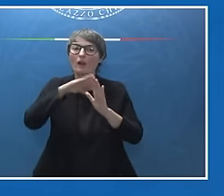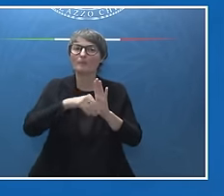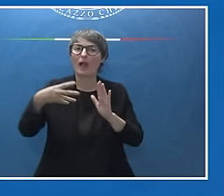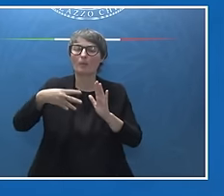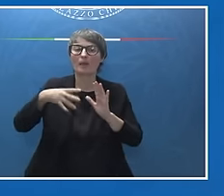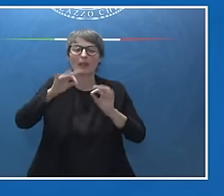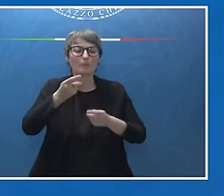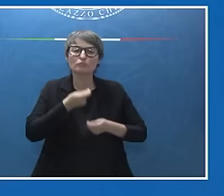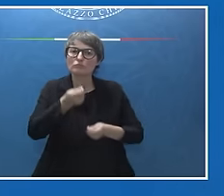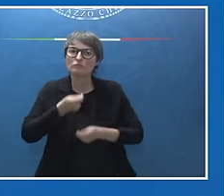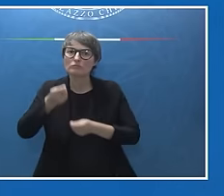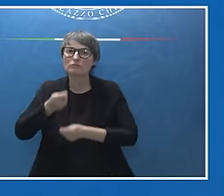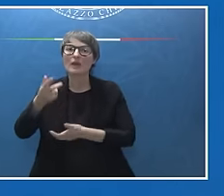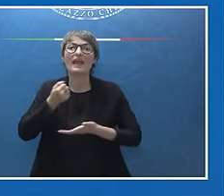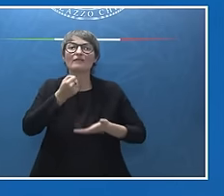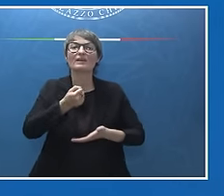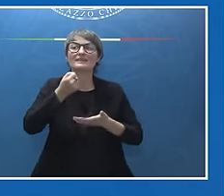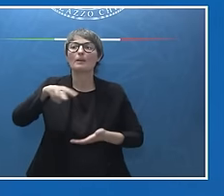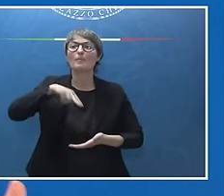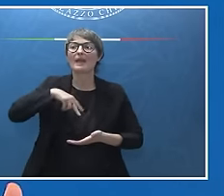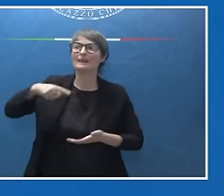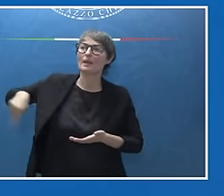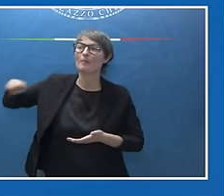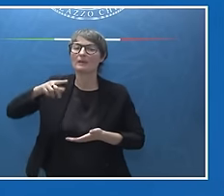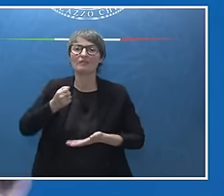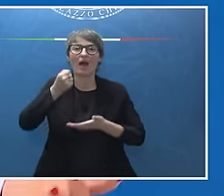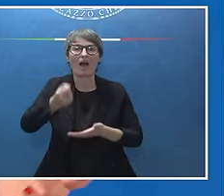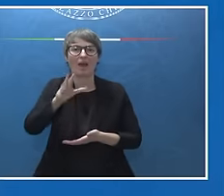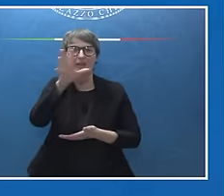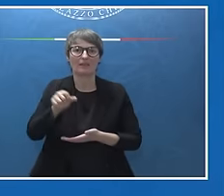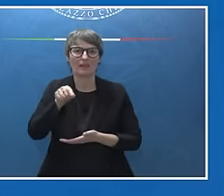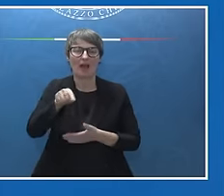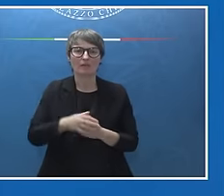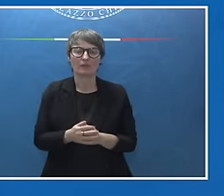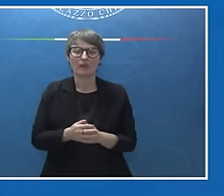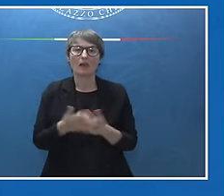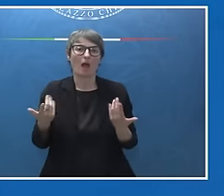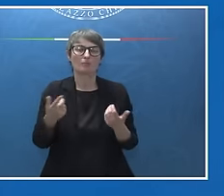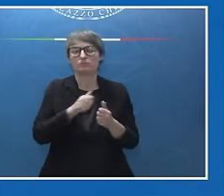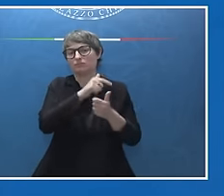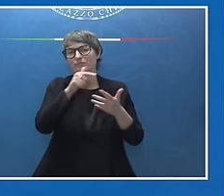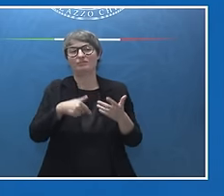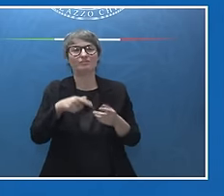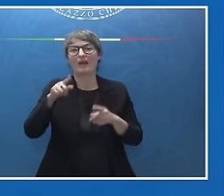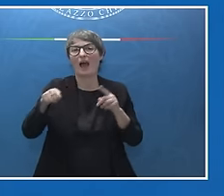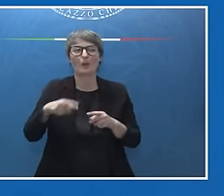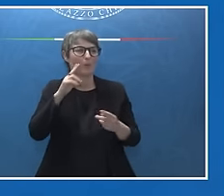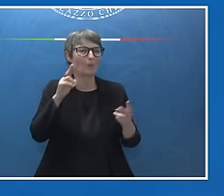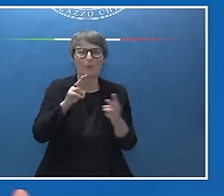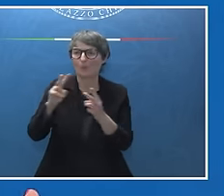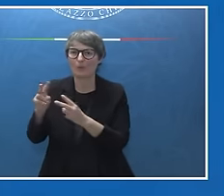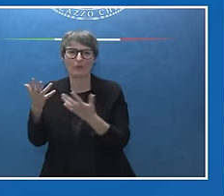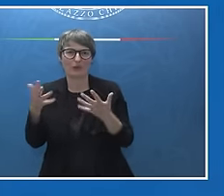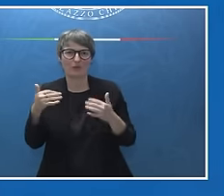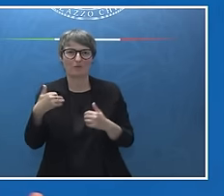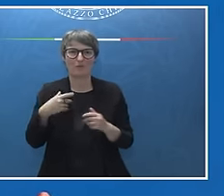investimenti privati nel continente. Questi sono alcuni degli incontri che ho avuto nel